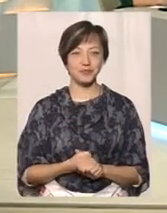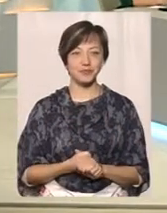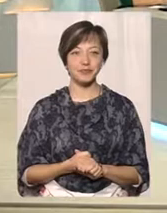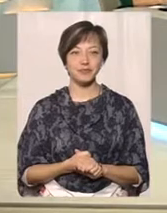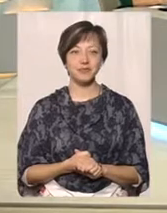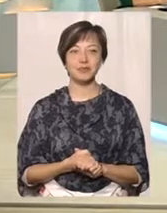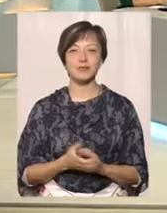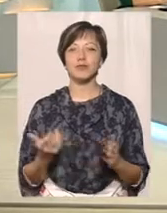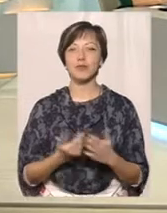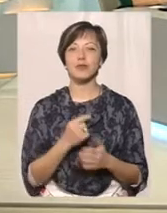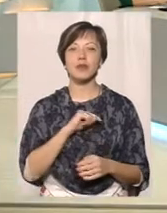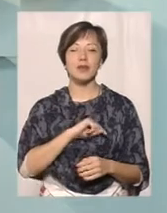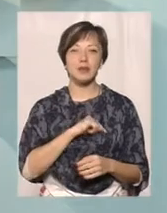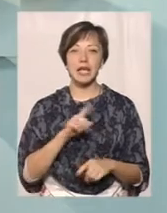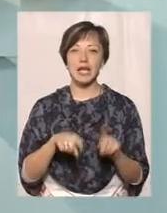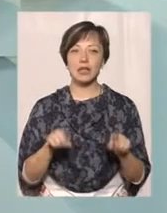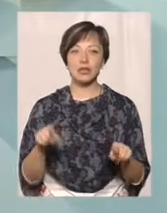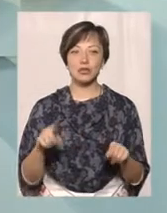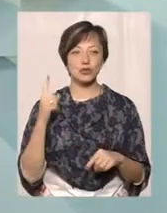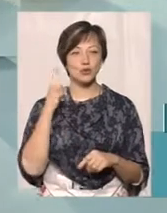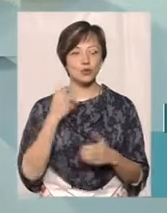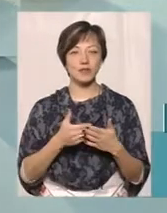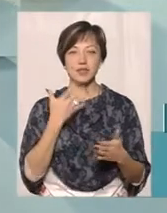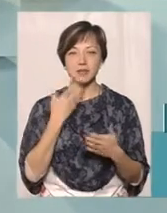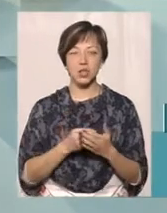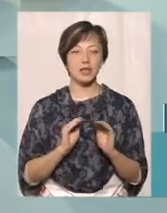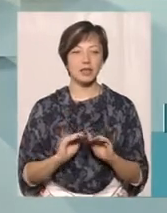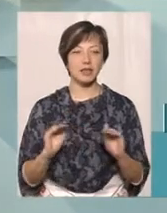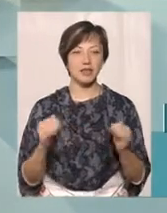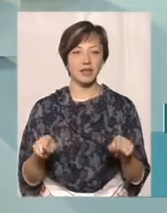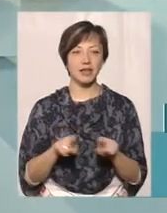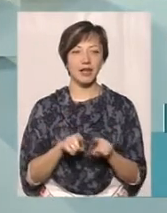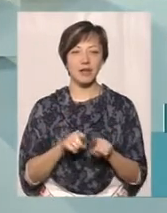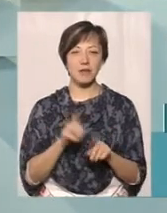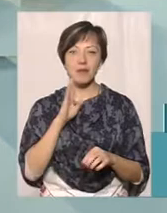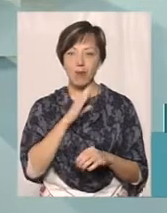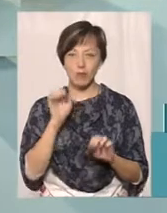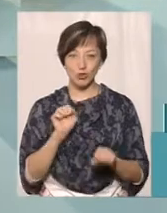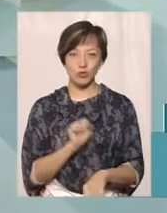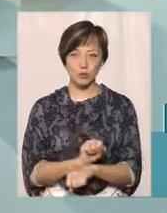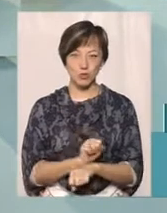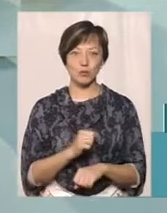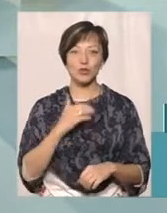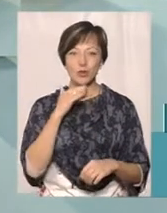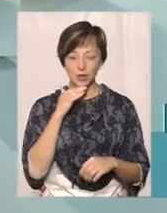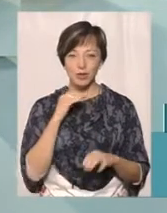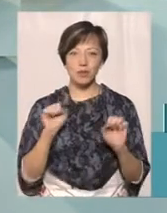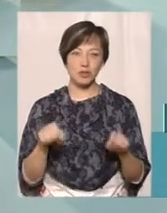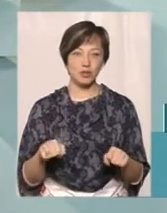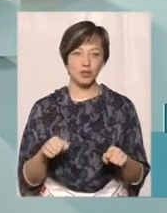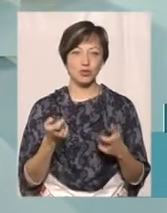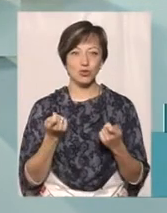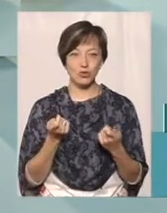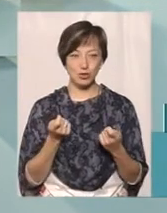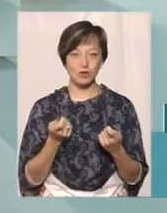Які нові якості? Інколи чую від своїх дітей такі докори маму, може зупиниться, може досить, може